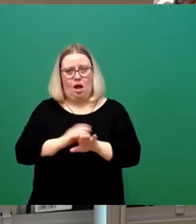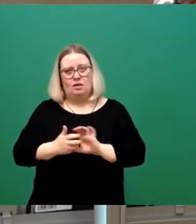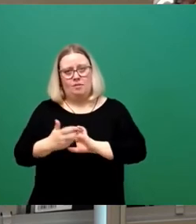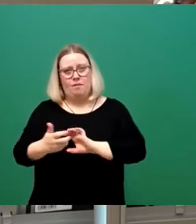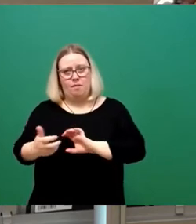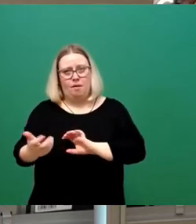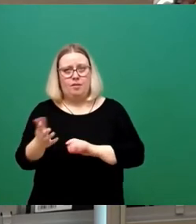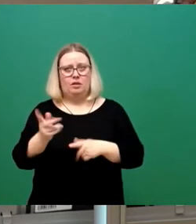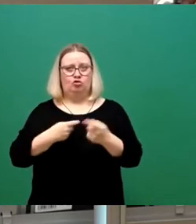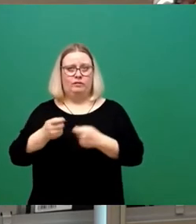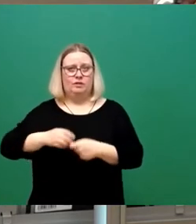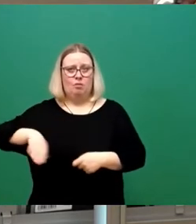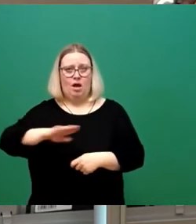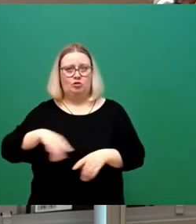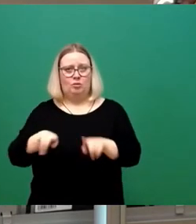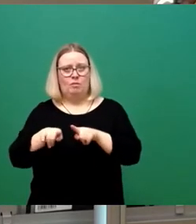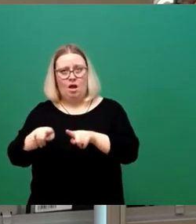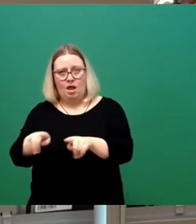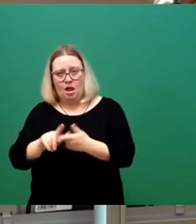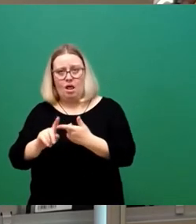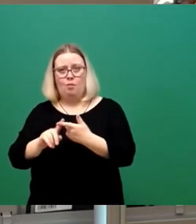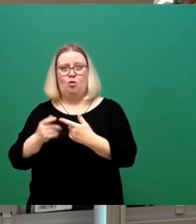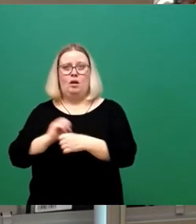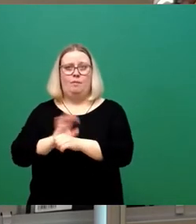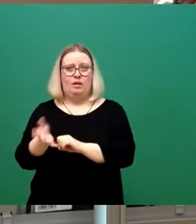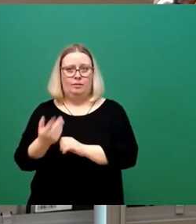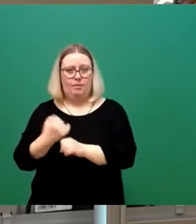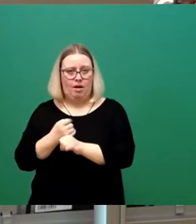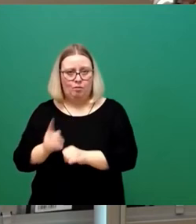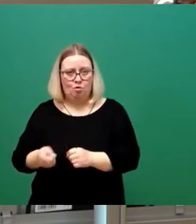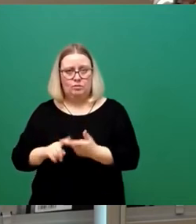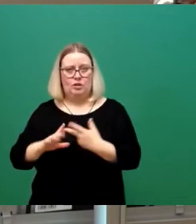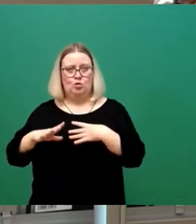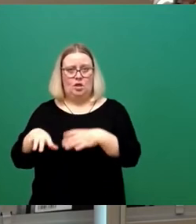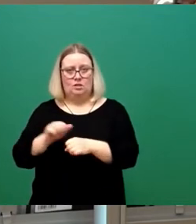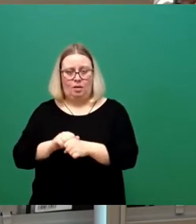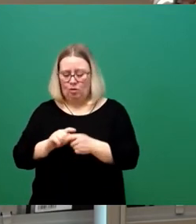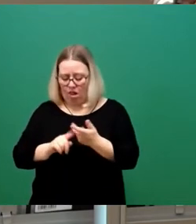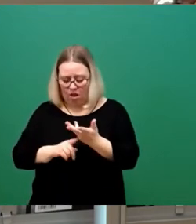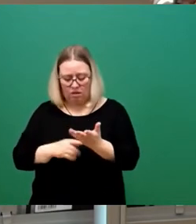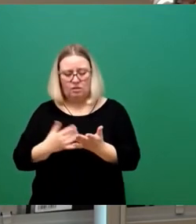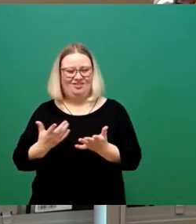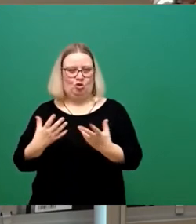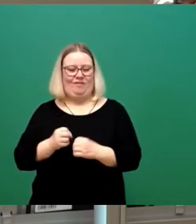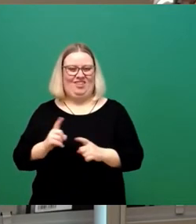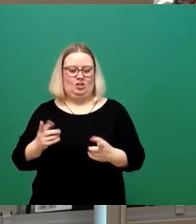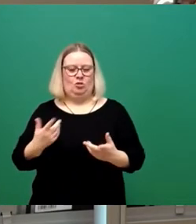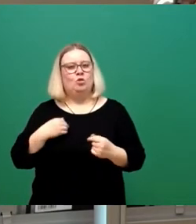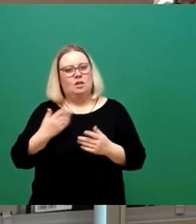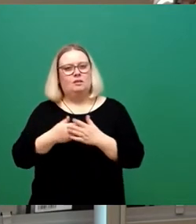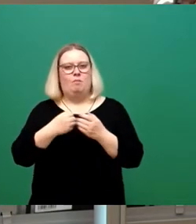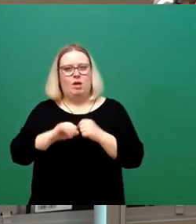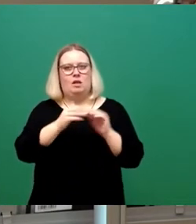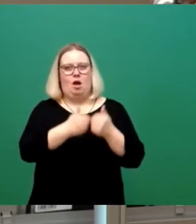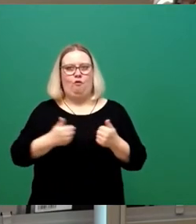Geschäftsbereich, der gleichzeitig noch eine Pandemie bewältigen musste mit dem Gesundheitsamt und ganz, ganz viele andere Herausforderungen zu bewältigen hat. Es